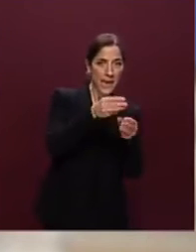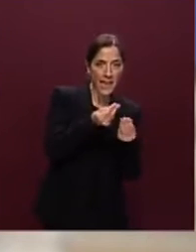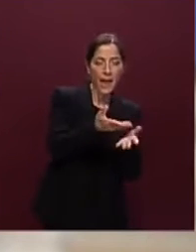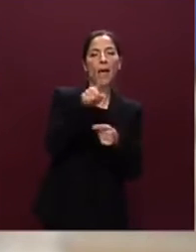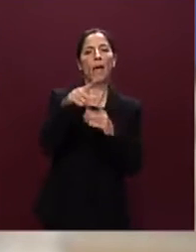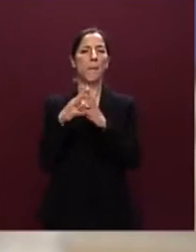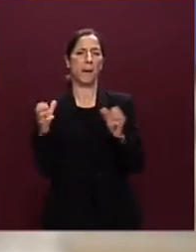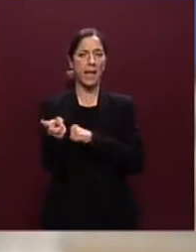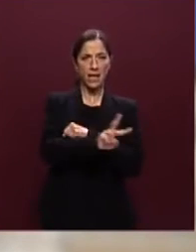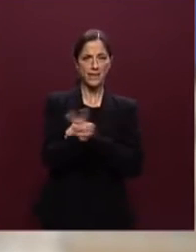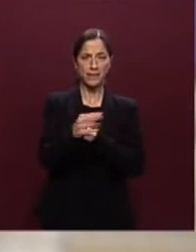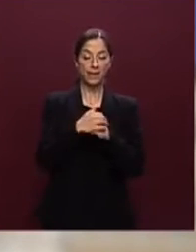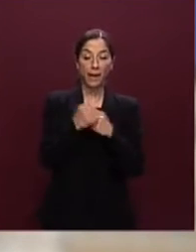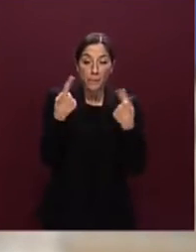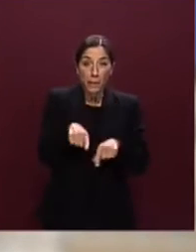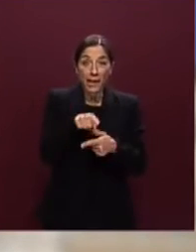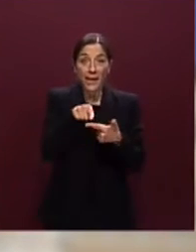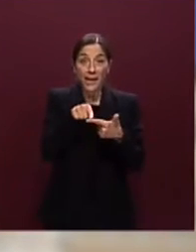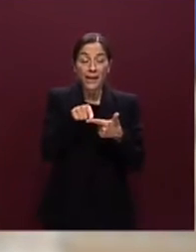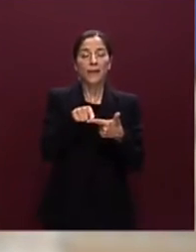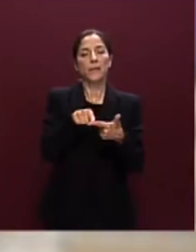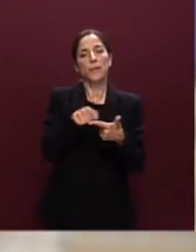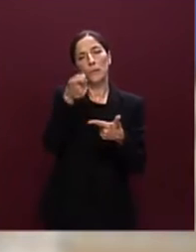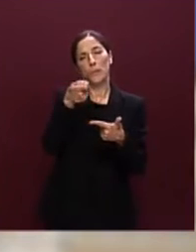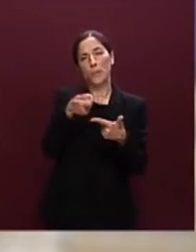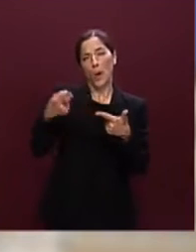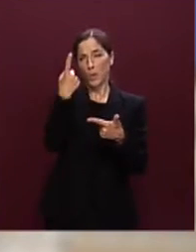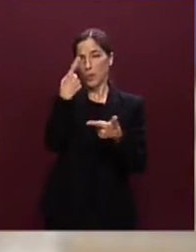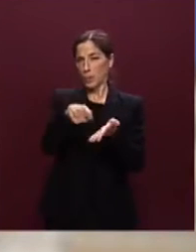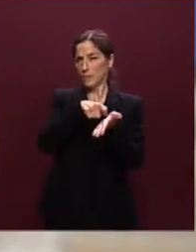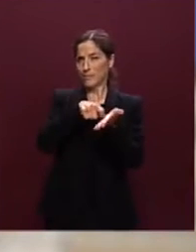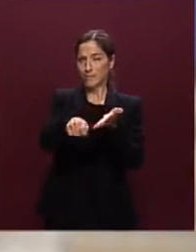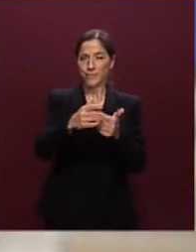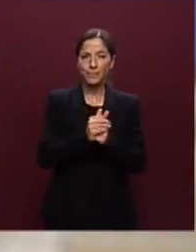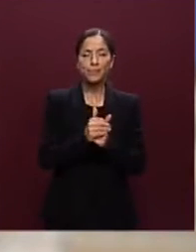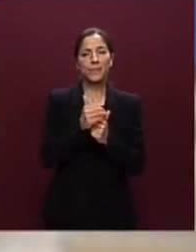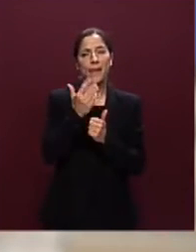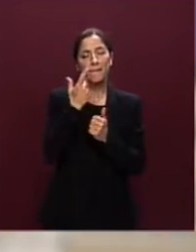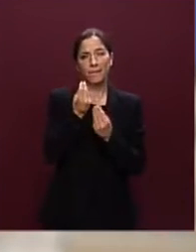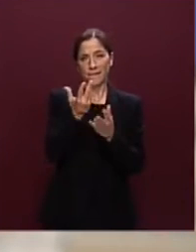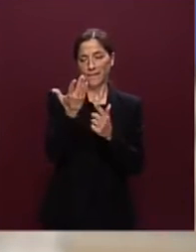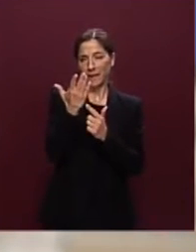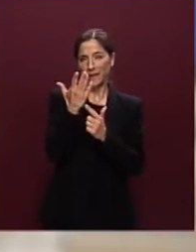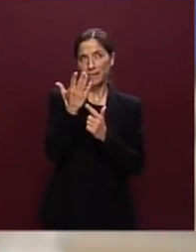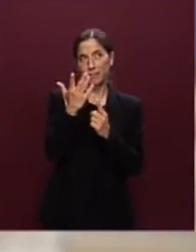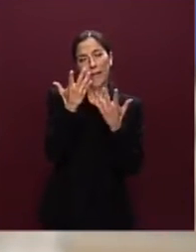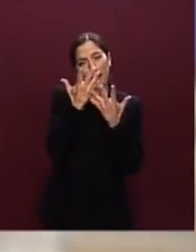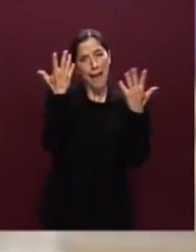importante sottolineare un elemento che vorrei rendere chiaro anche per